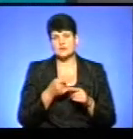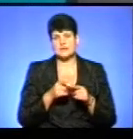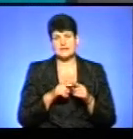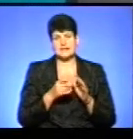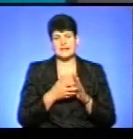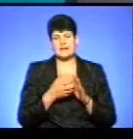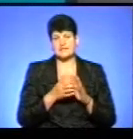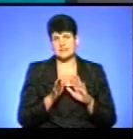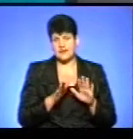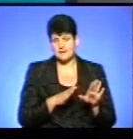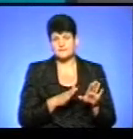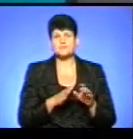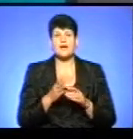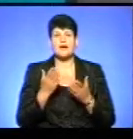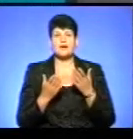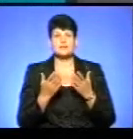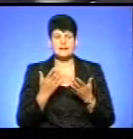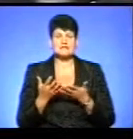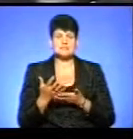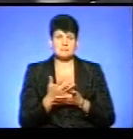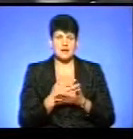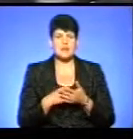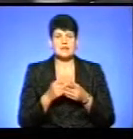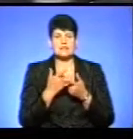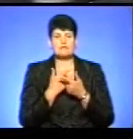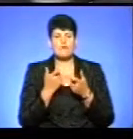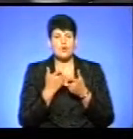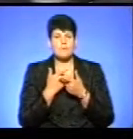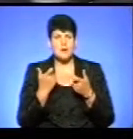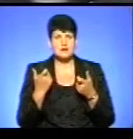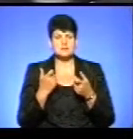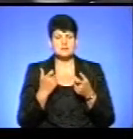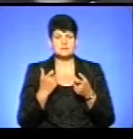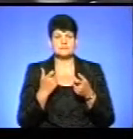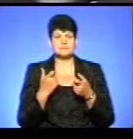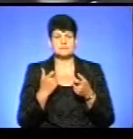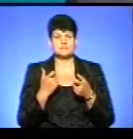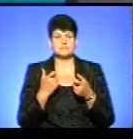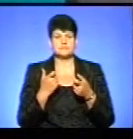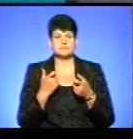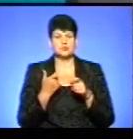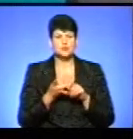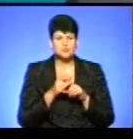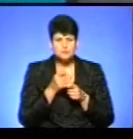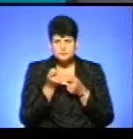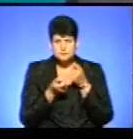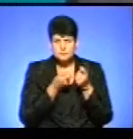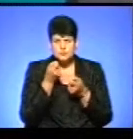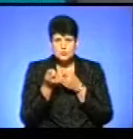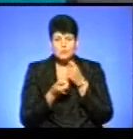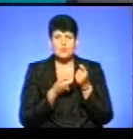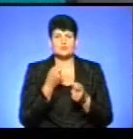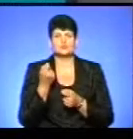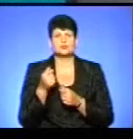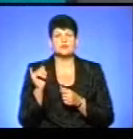хватає. Але збирала цю інформацію, збирала дотошно, збирала дуже скрупульозно, і